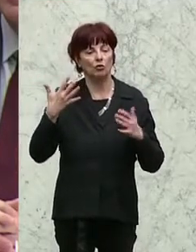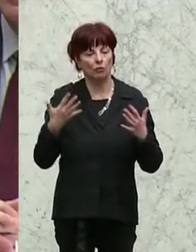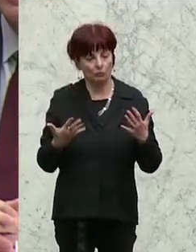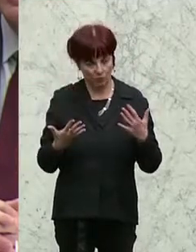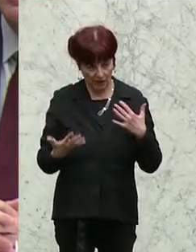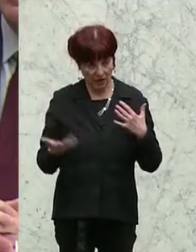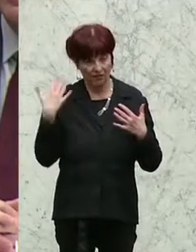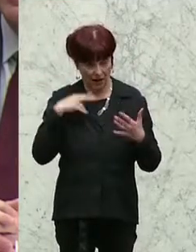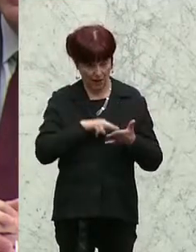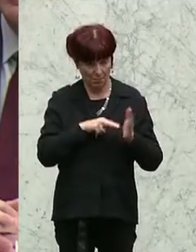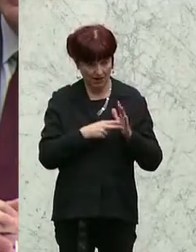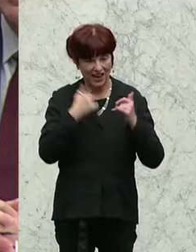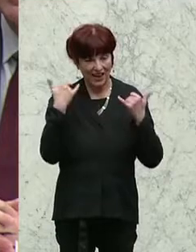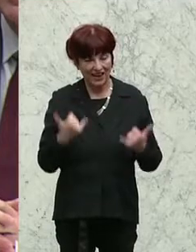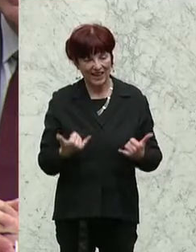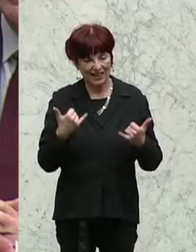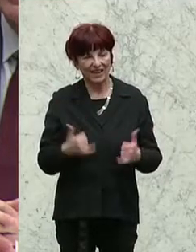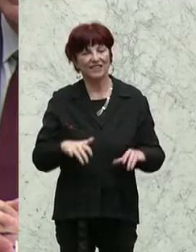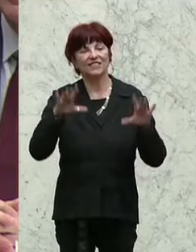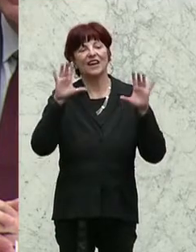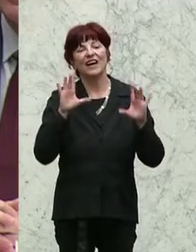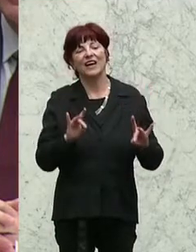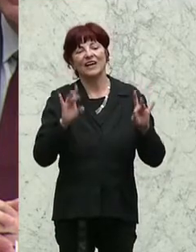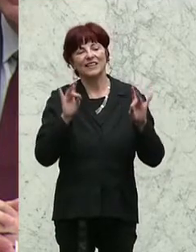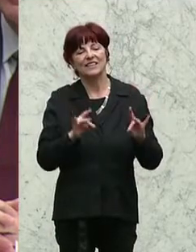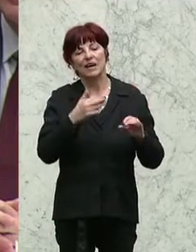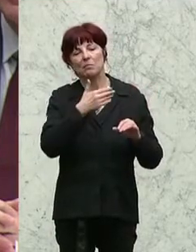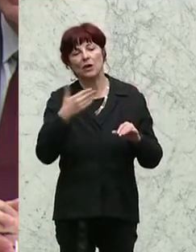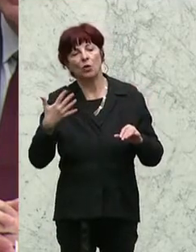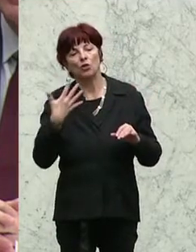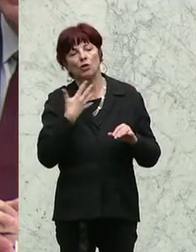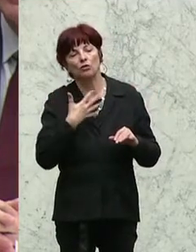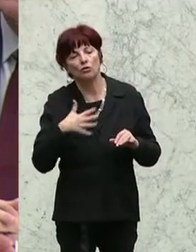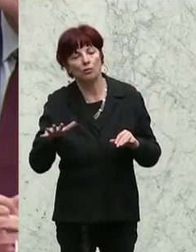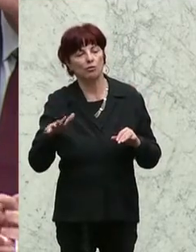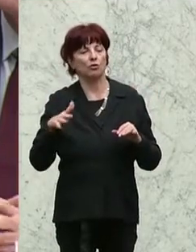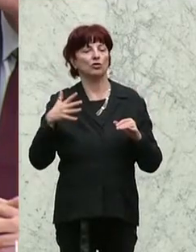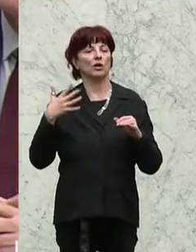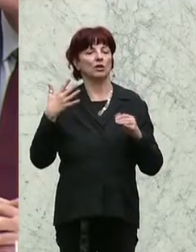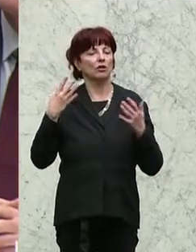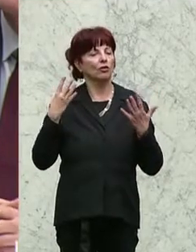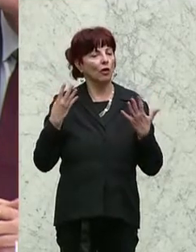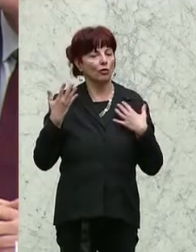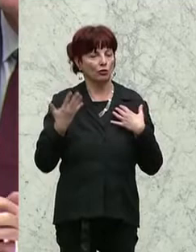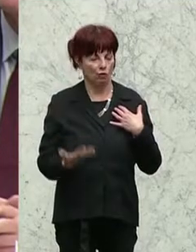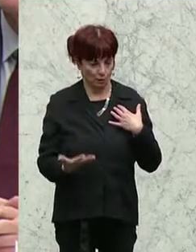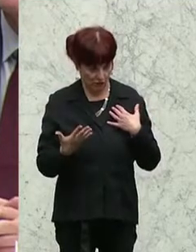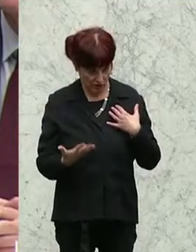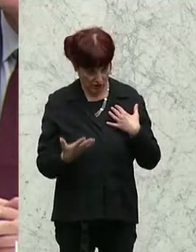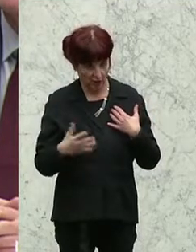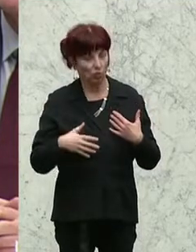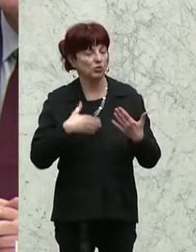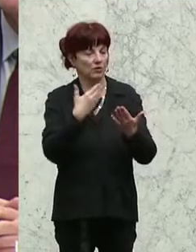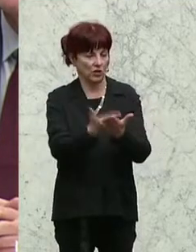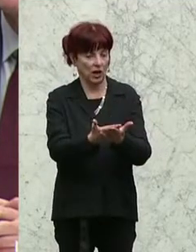Ausgabenvorenschlag von 10.559.000 haben. Das konnte und kann dadurch bewältigt werden,